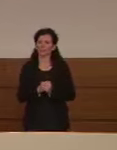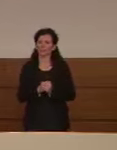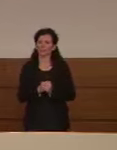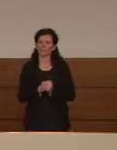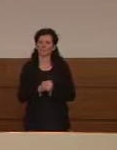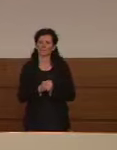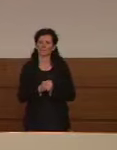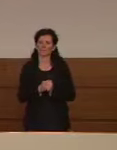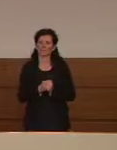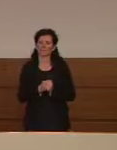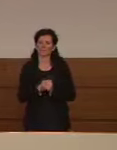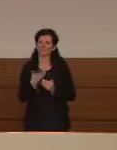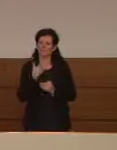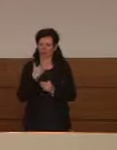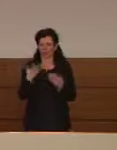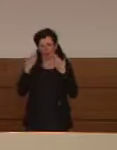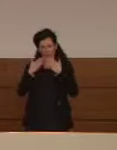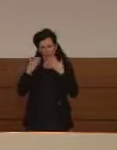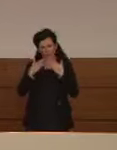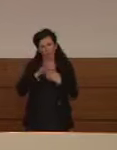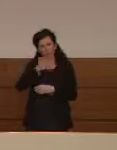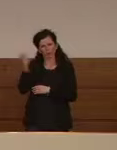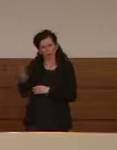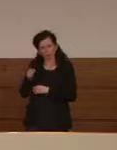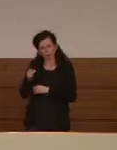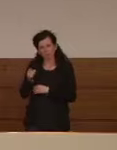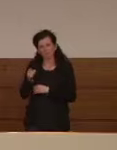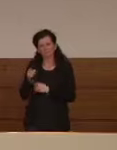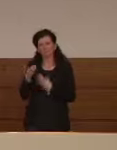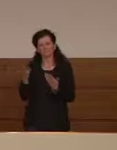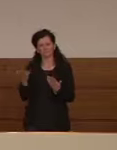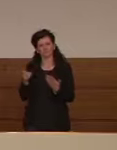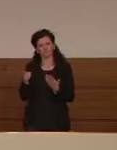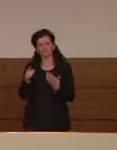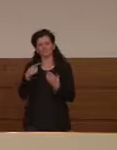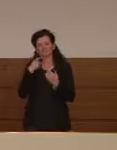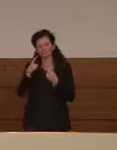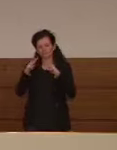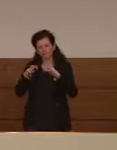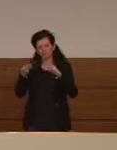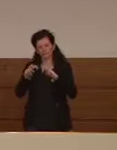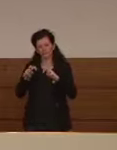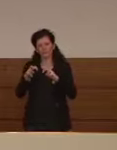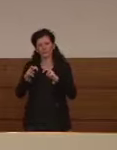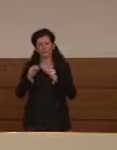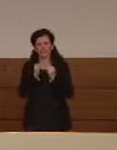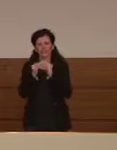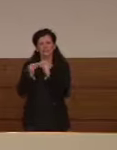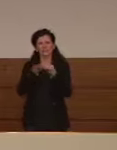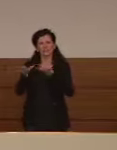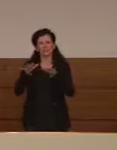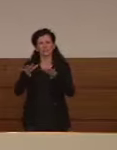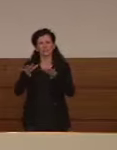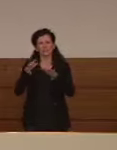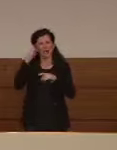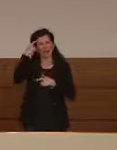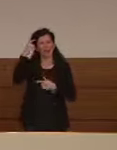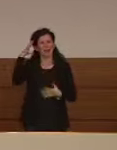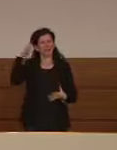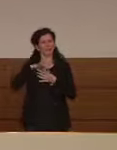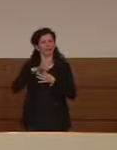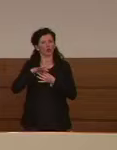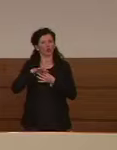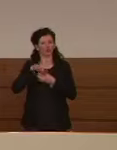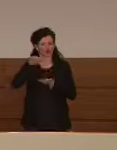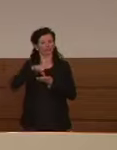compromissione o di possibili effetti a livello del sistema nervoso centrale però sinceramente ancora questi dati non